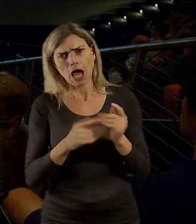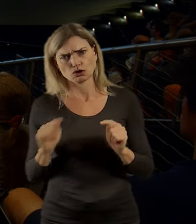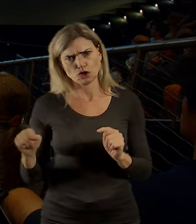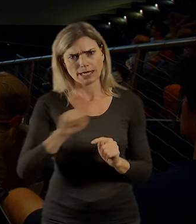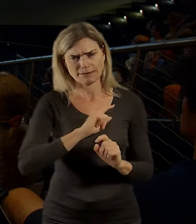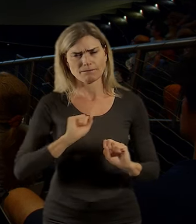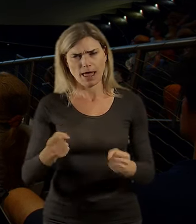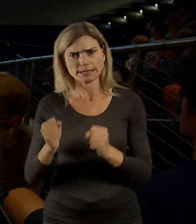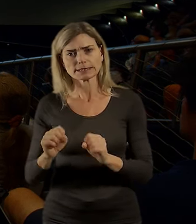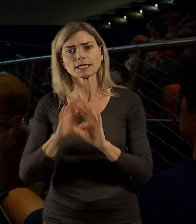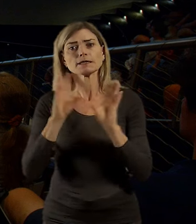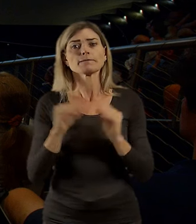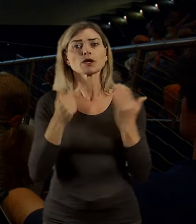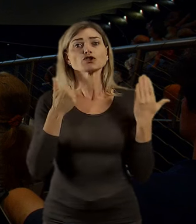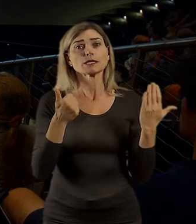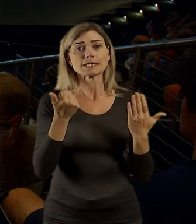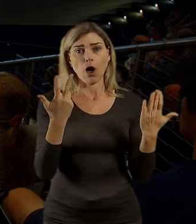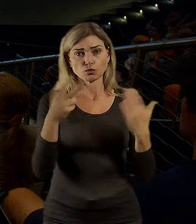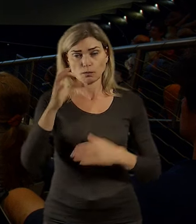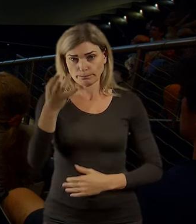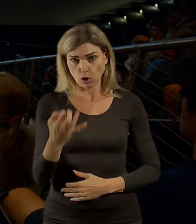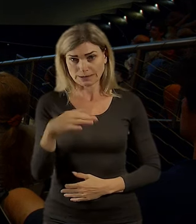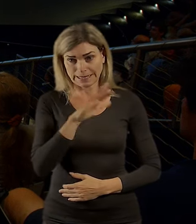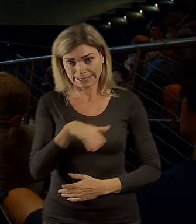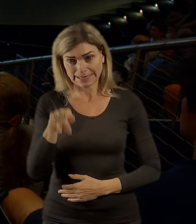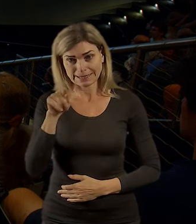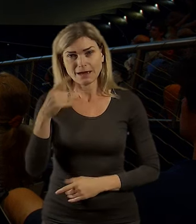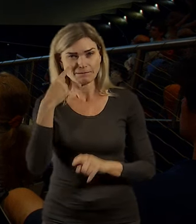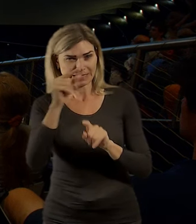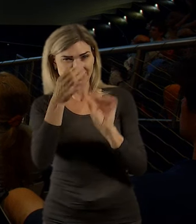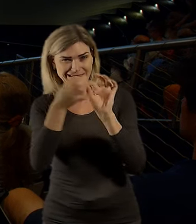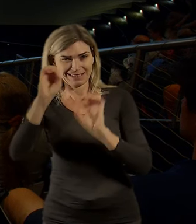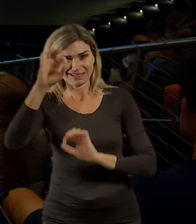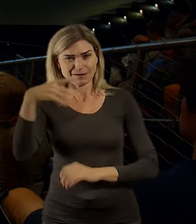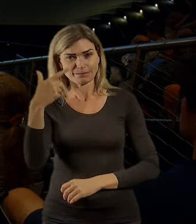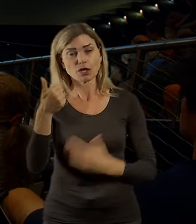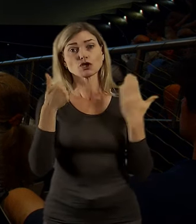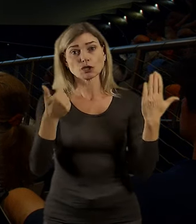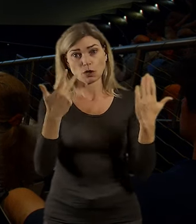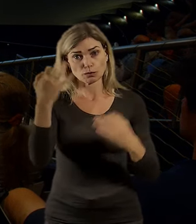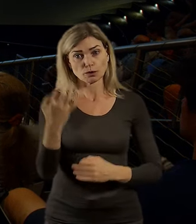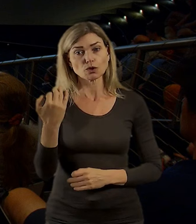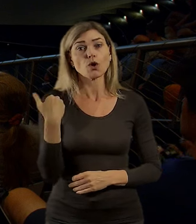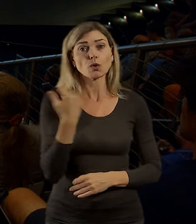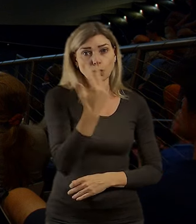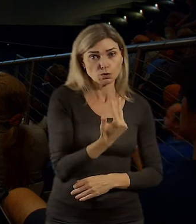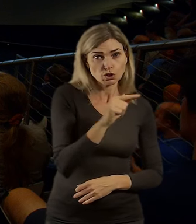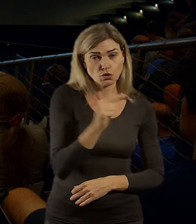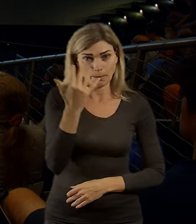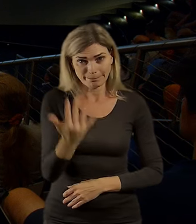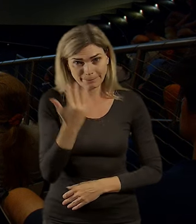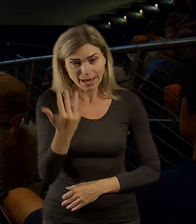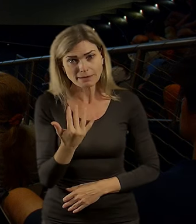A vidíte, že 68% dětí, nebo on to nevidí, tam je napsané, 68% dětí ve věku 3 až 5 let